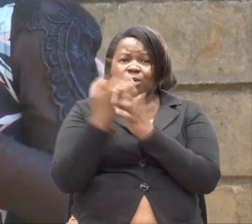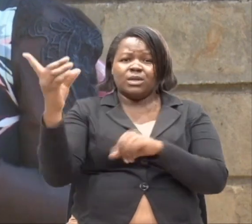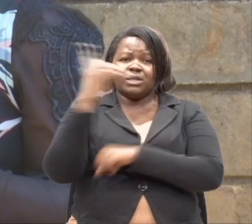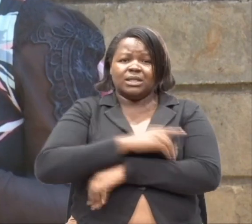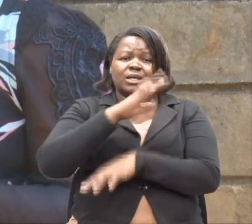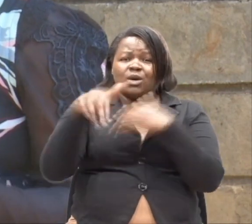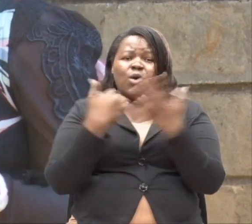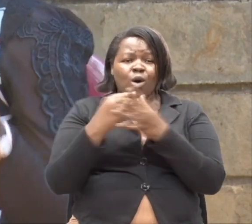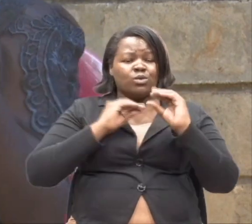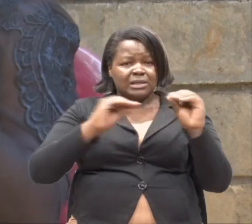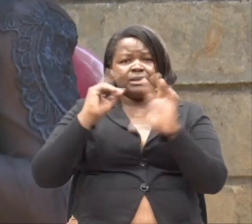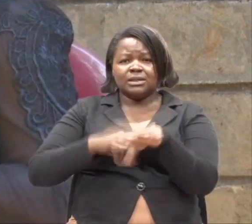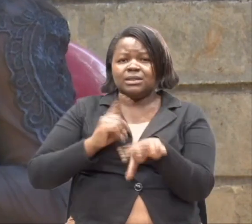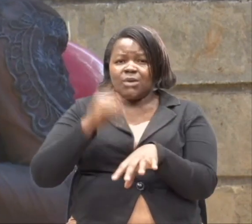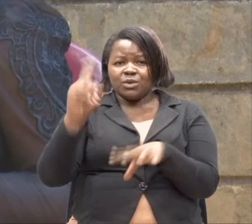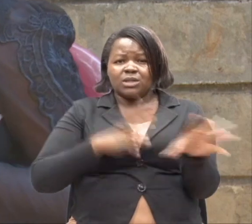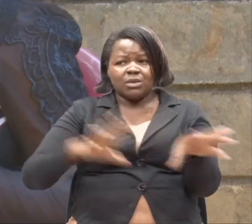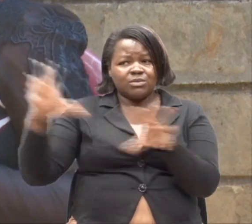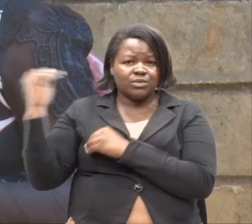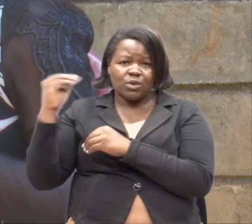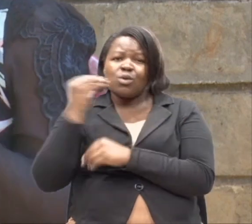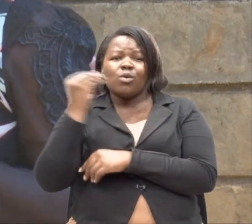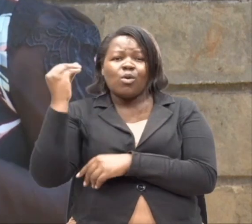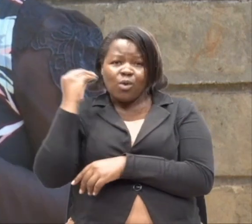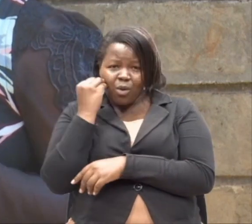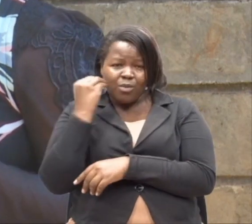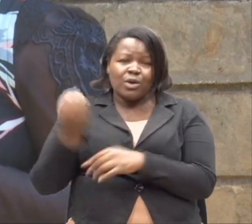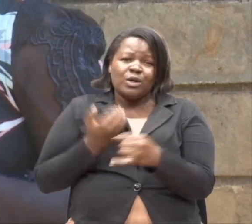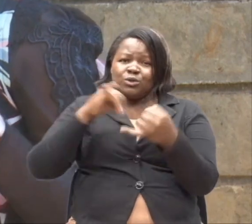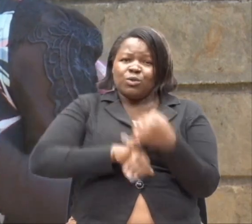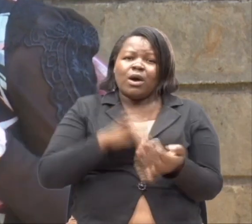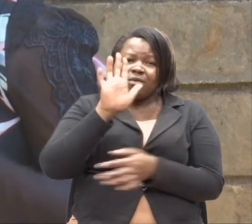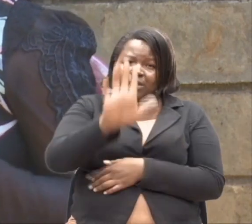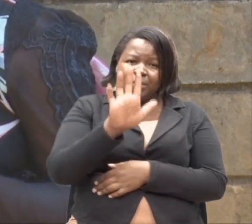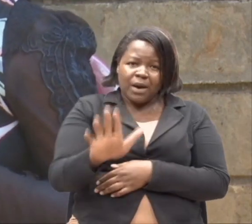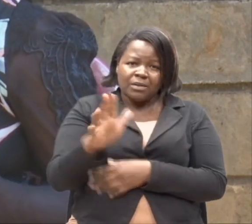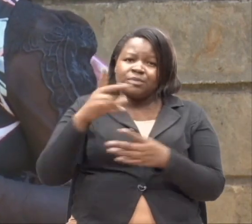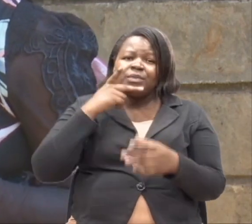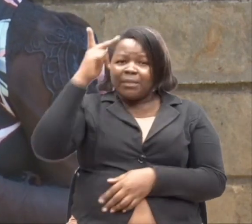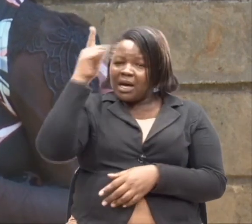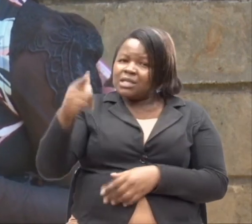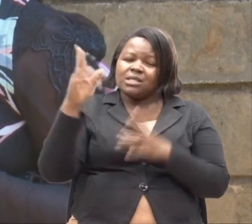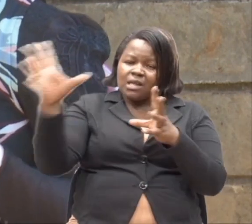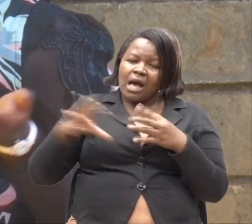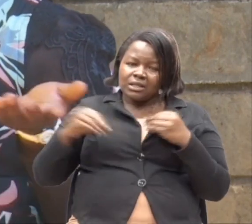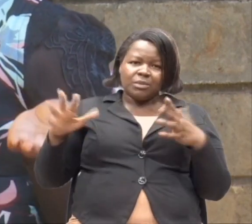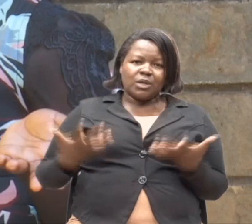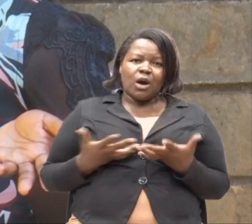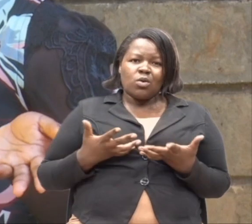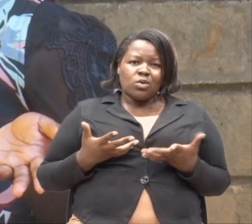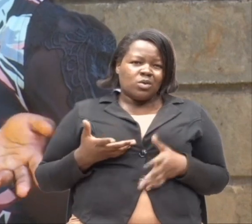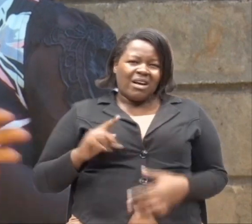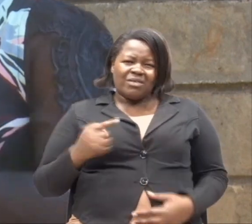watajifunza. Uli puenda nyumbani kwa bibi yako. Aliku zaliwa. Wanzazi pale walikupokea vipi. Walianza